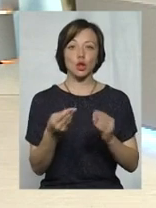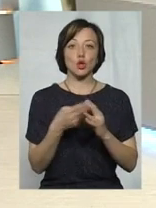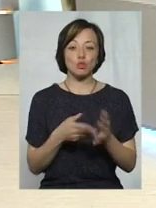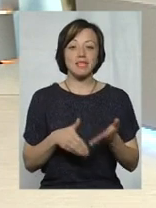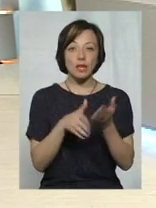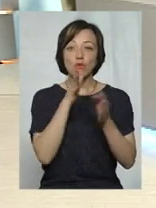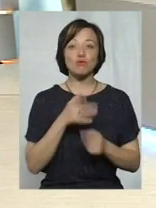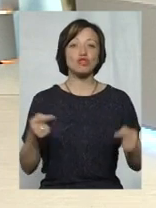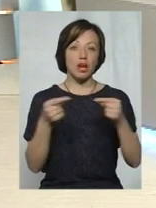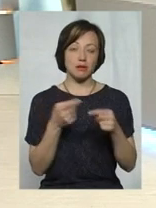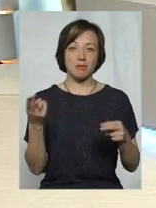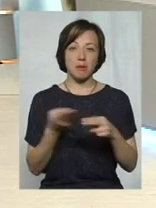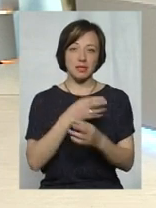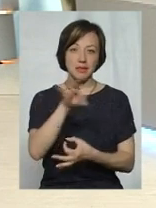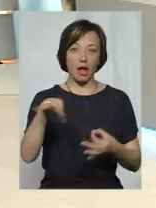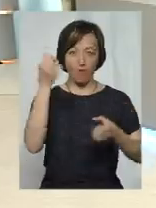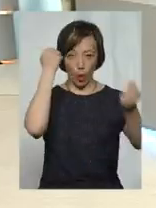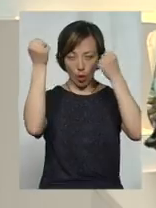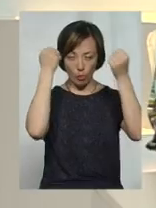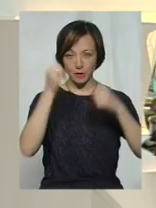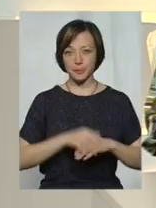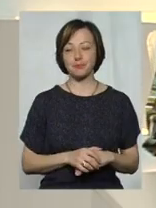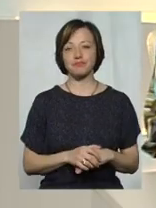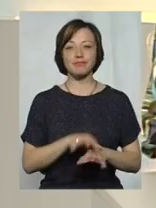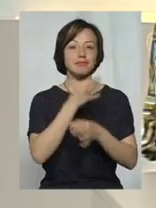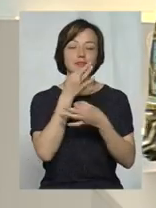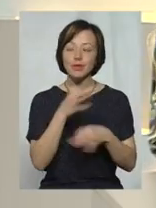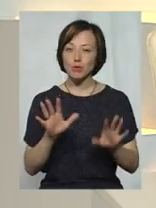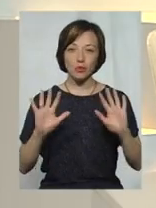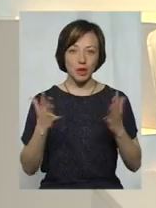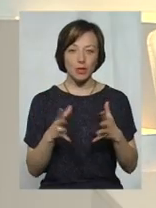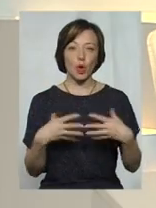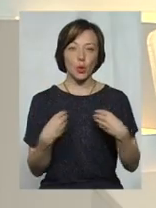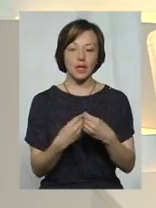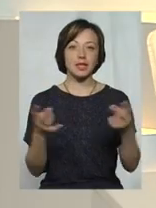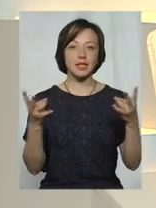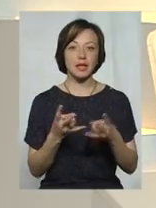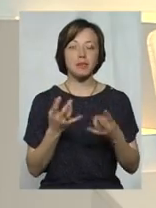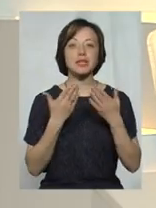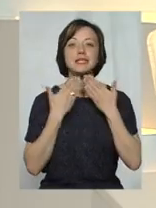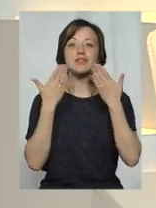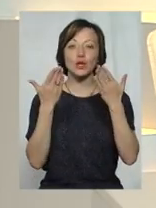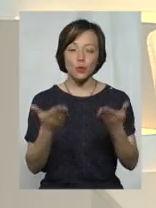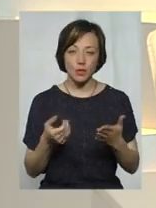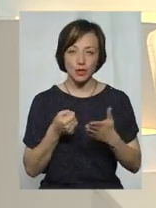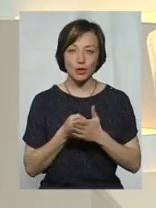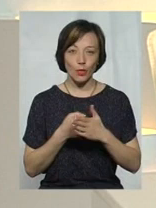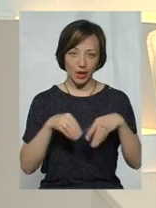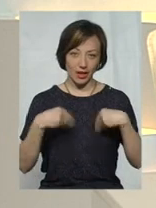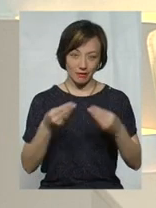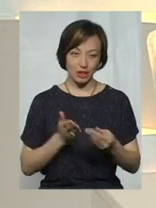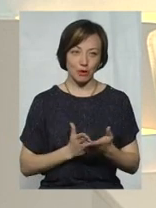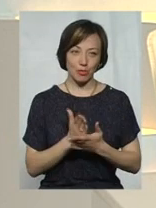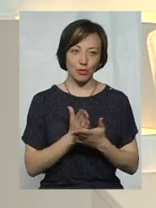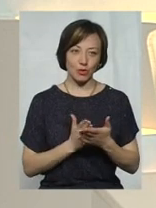вчасно і без зайвих клопотів. Тобто в будь-якому разі родині треба звернутися до надавача послуг, в даному випадку до